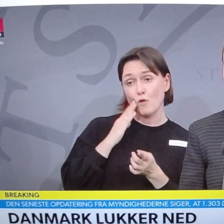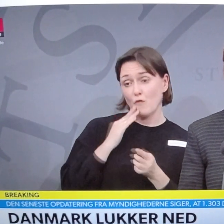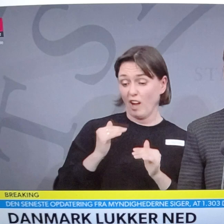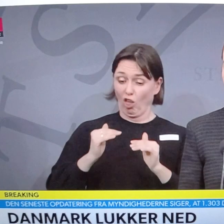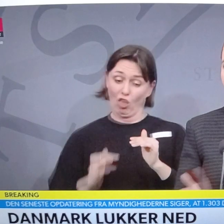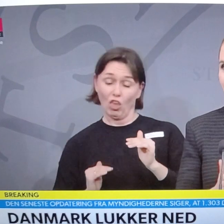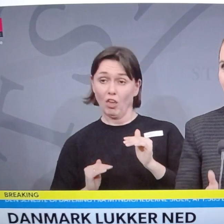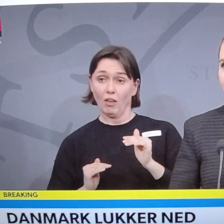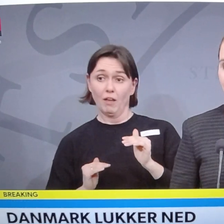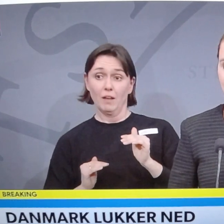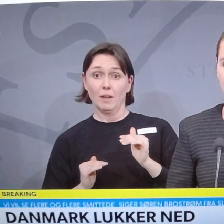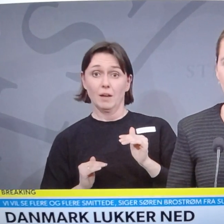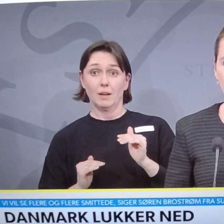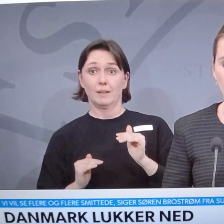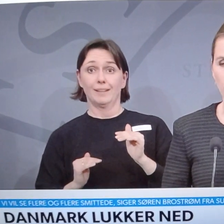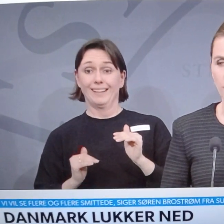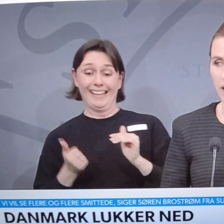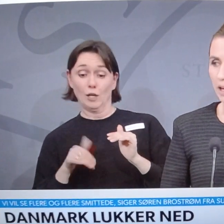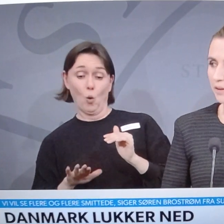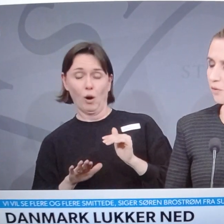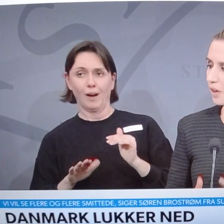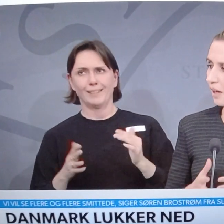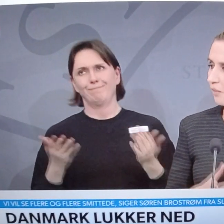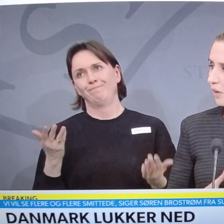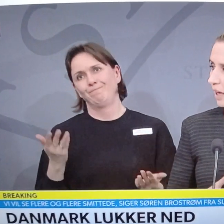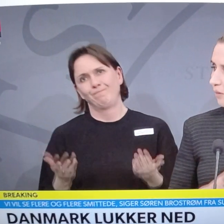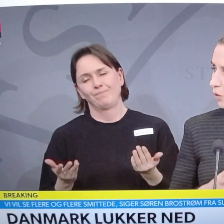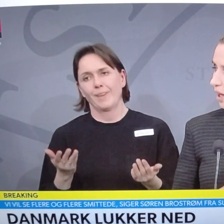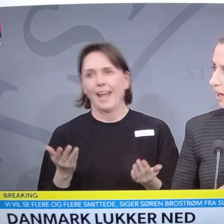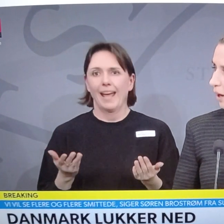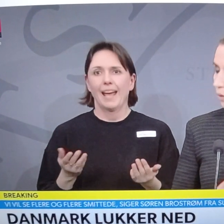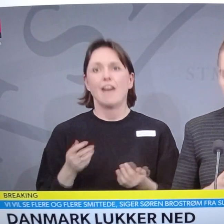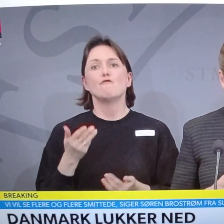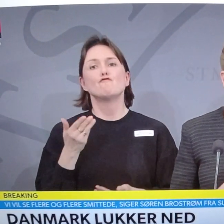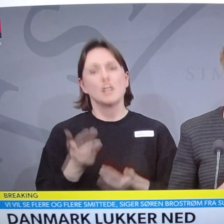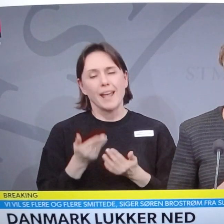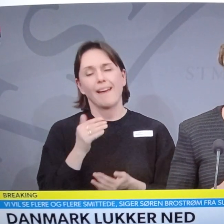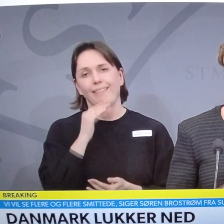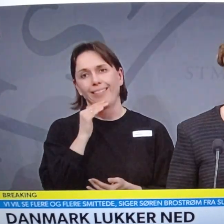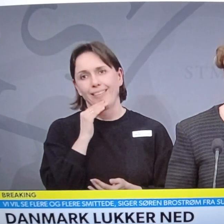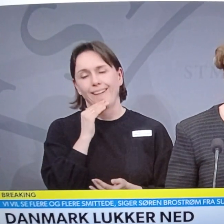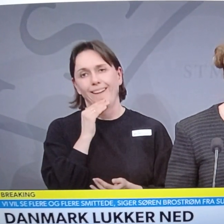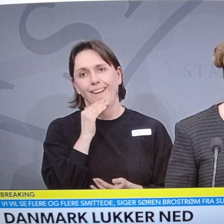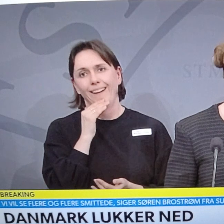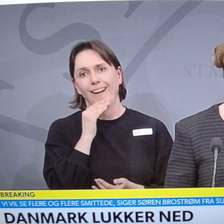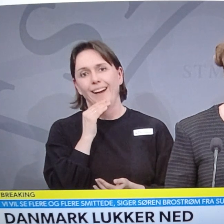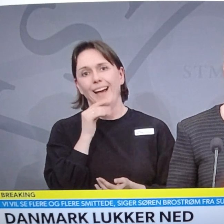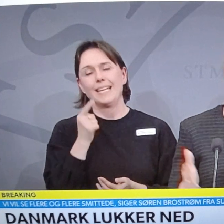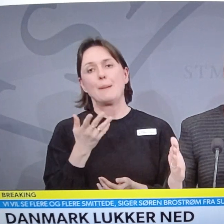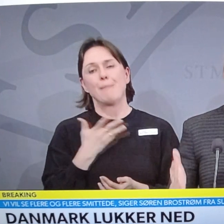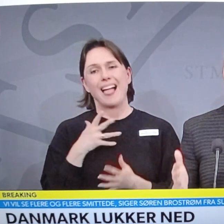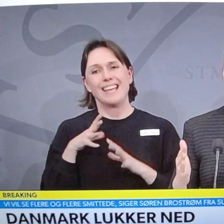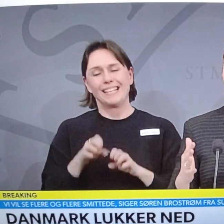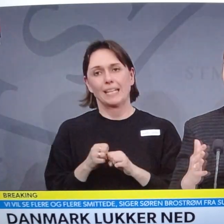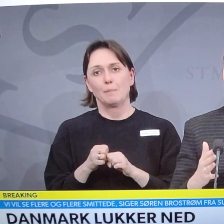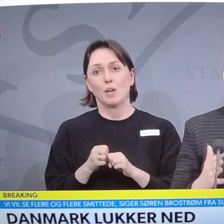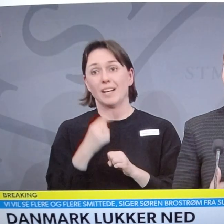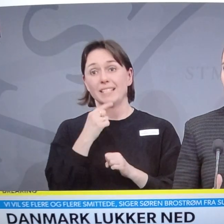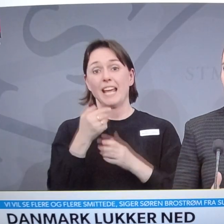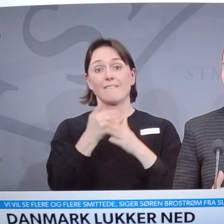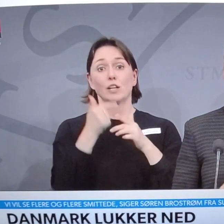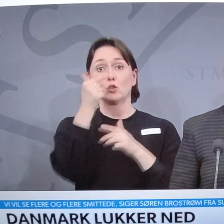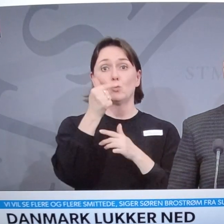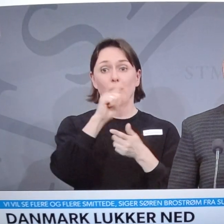en under. Altså, en vurdering er jo, at det er ret indgribende at gå fra 1000 til